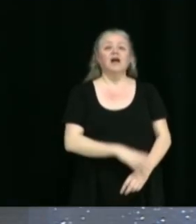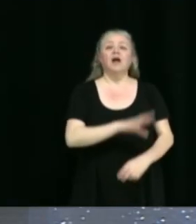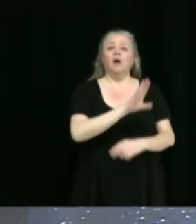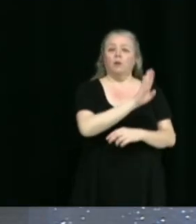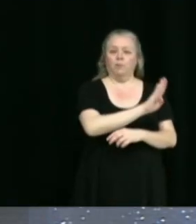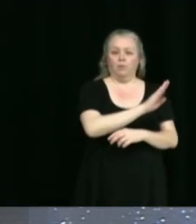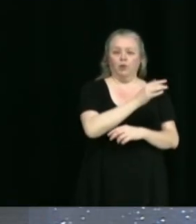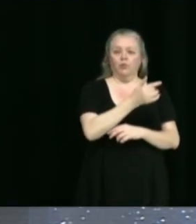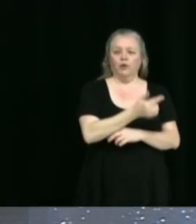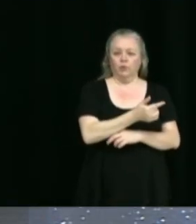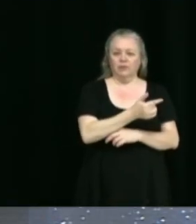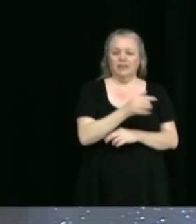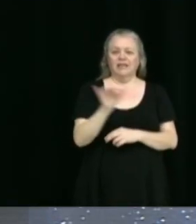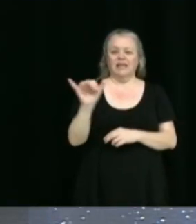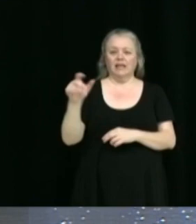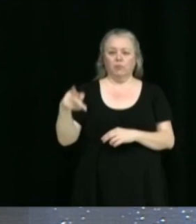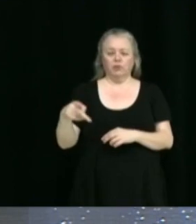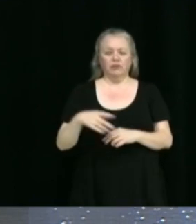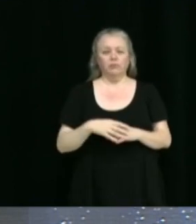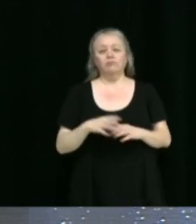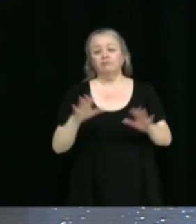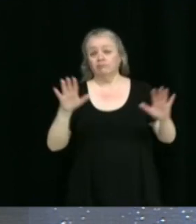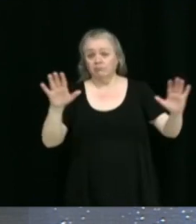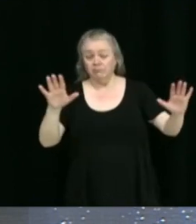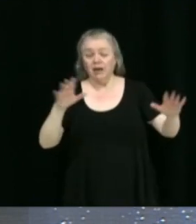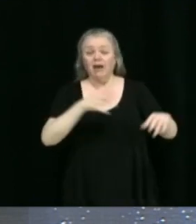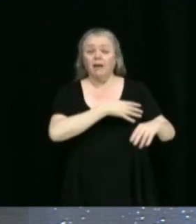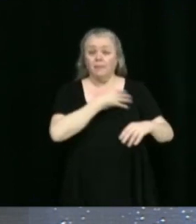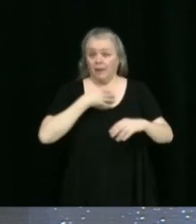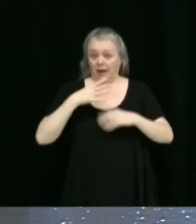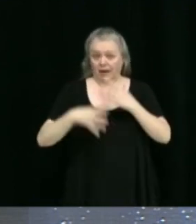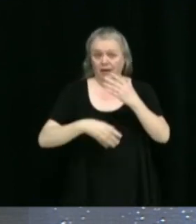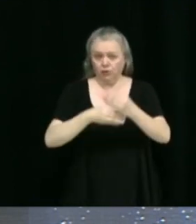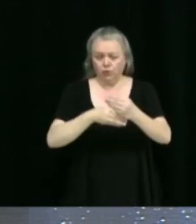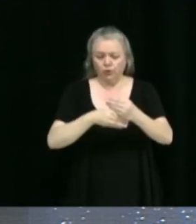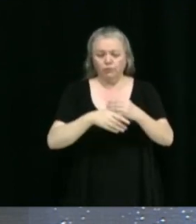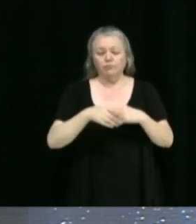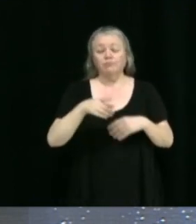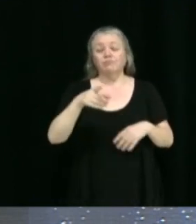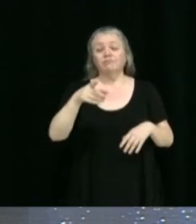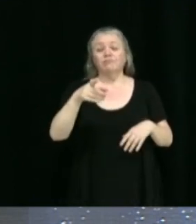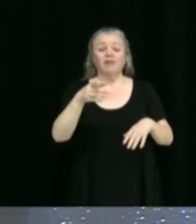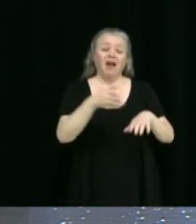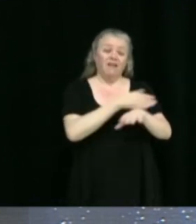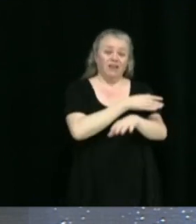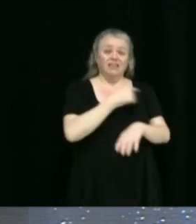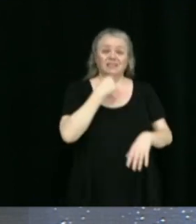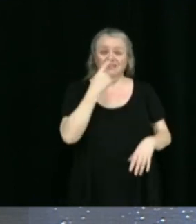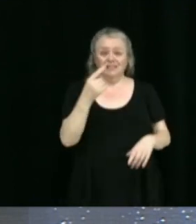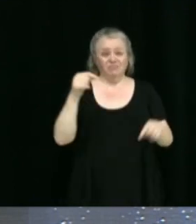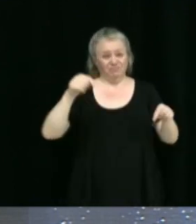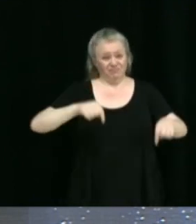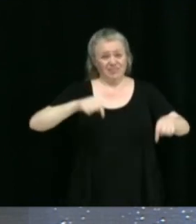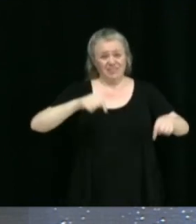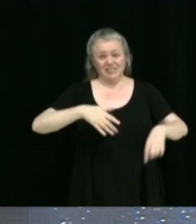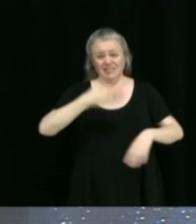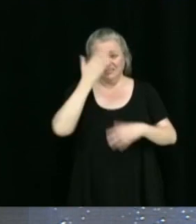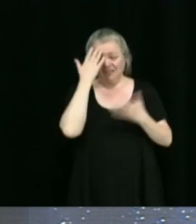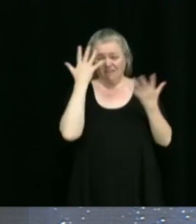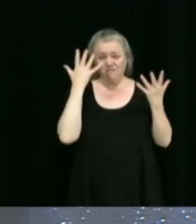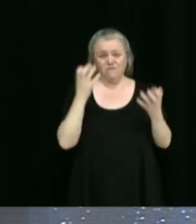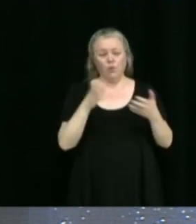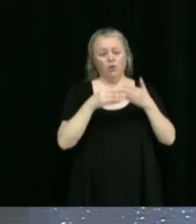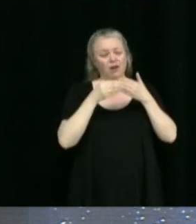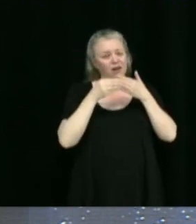Benoît Gauthier, Yannick Poisson. Puis un peu comme je le mentionnais tout à l'heure, dans cette volonté-là d'occuper un rôle de leader en développement